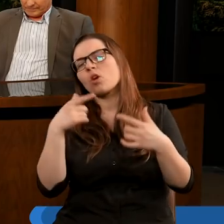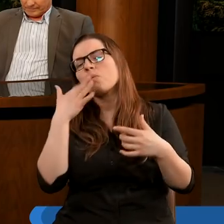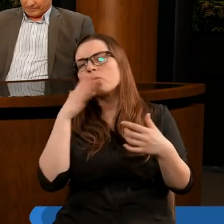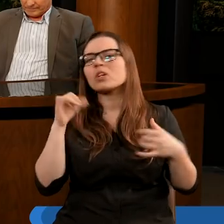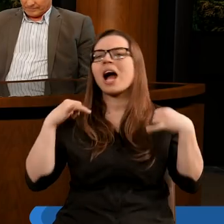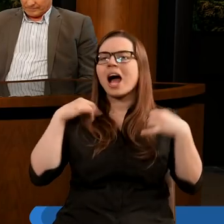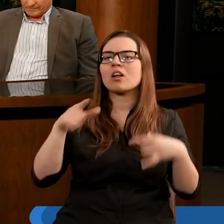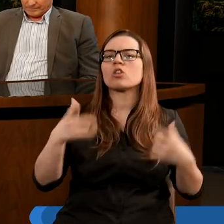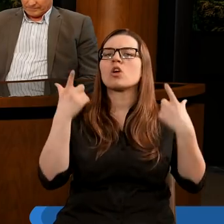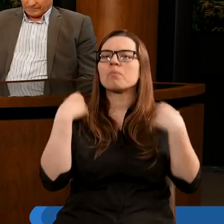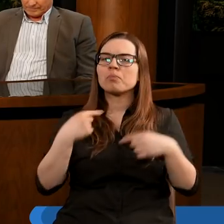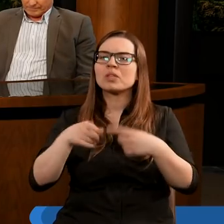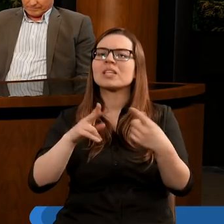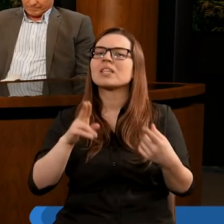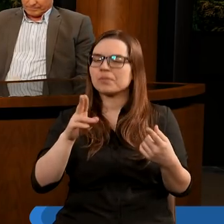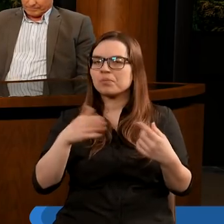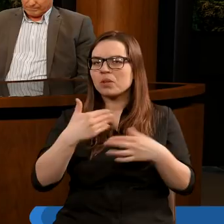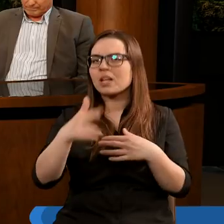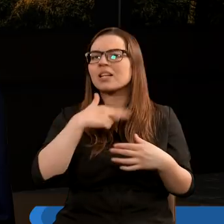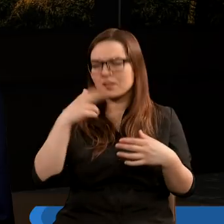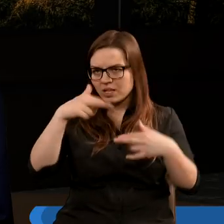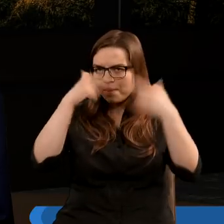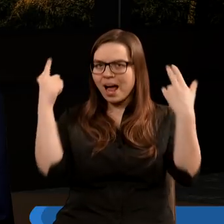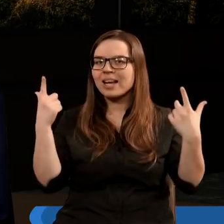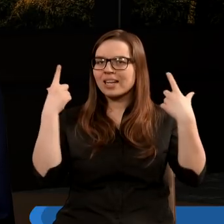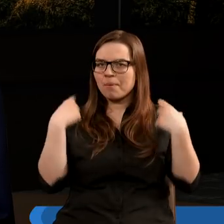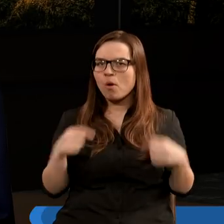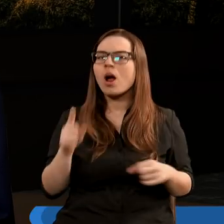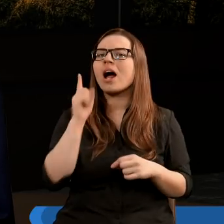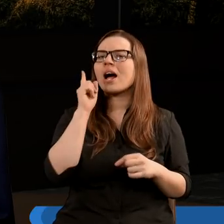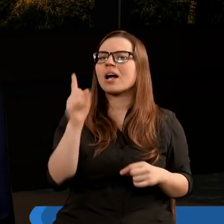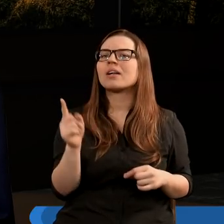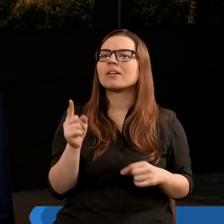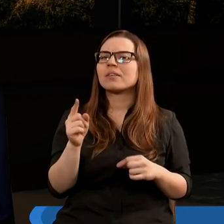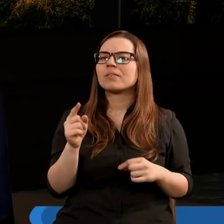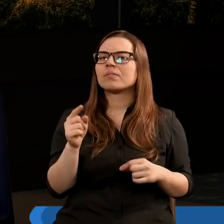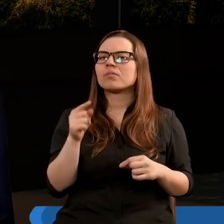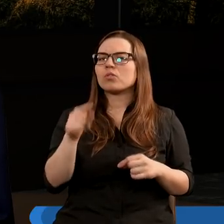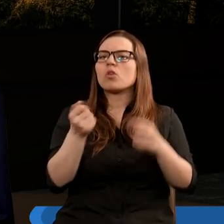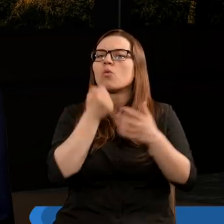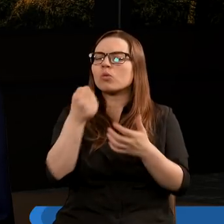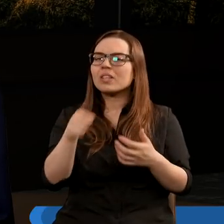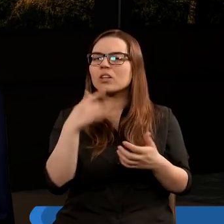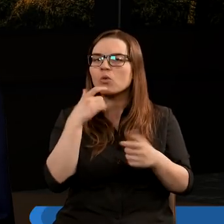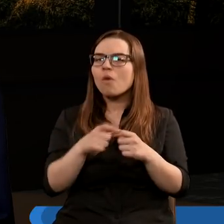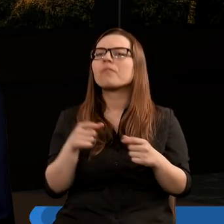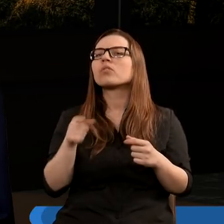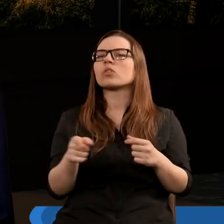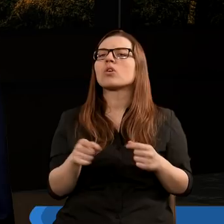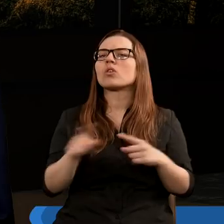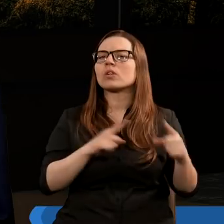się, że anioł to jest postać ze skrzydłami, niebiańska postać, natomiast greckie słowo angelos użyte tutaj